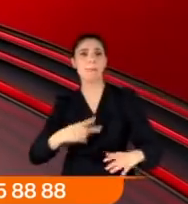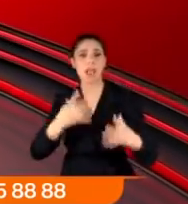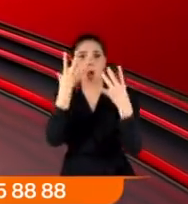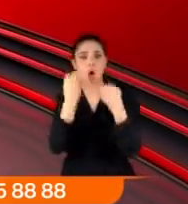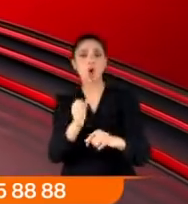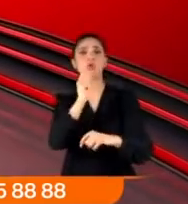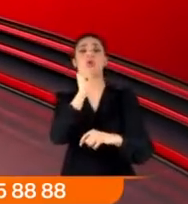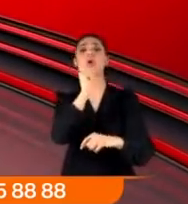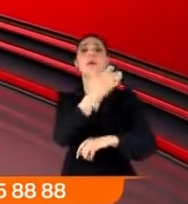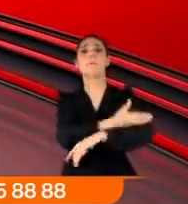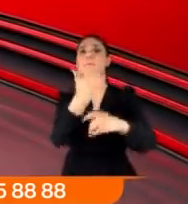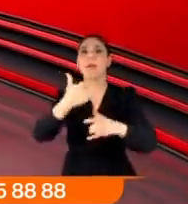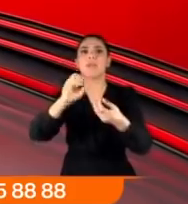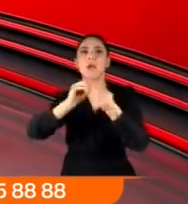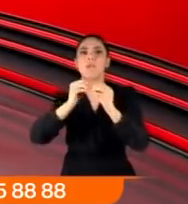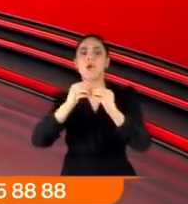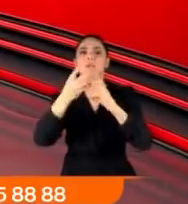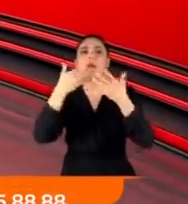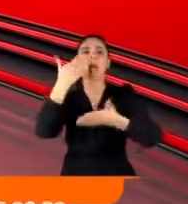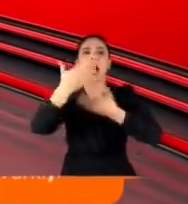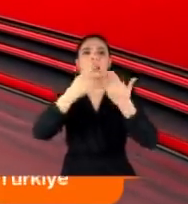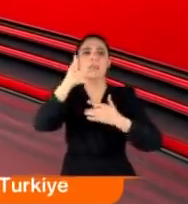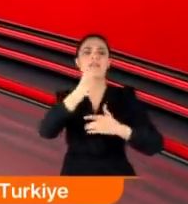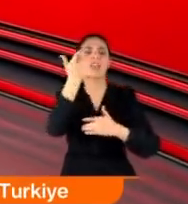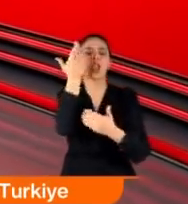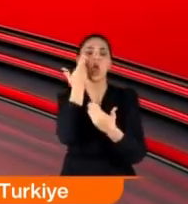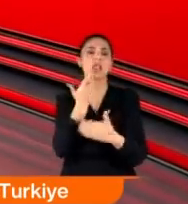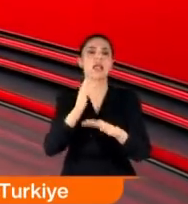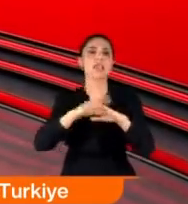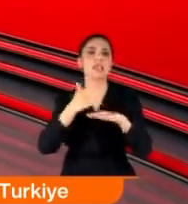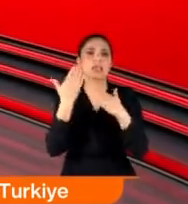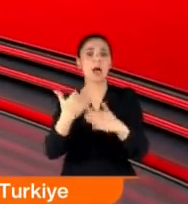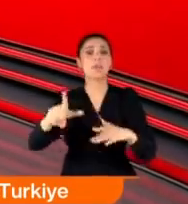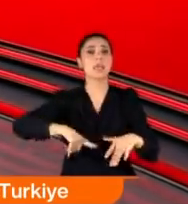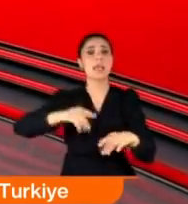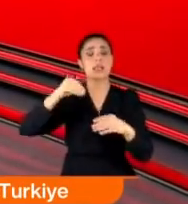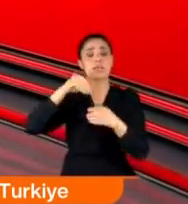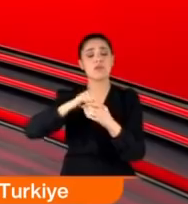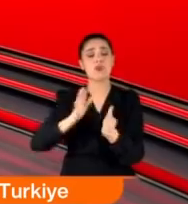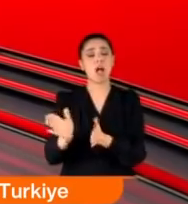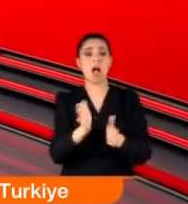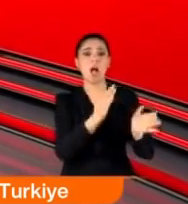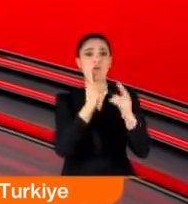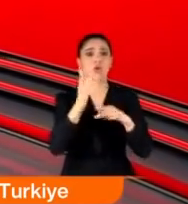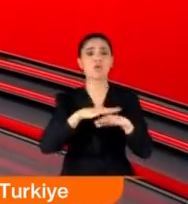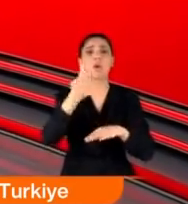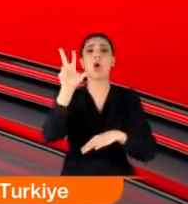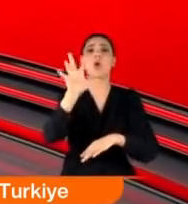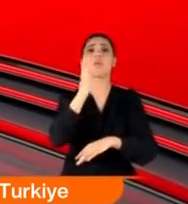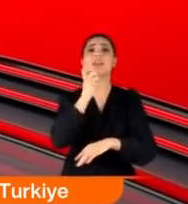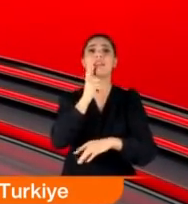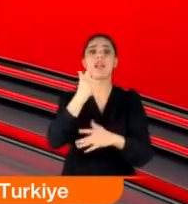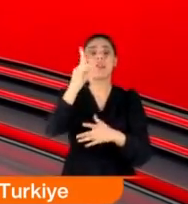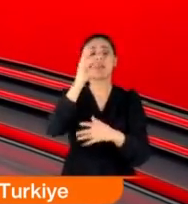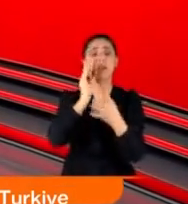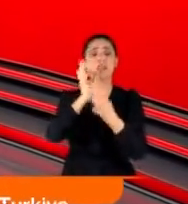bulunduğu illerde yaşanan aksaklıkları gösteren bir video izletti. İzmir için ise ayrı bir parantez açtı. 35 yıldır insan bir